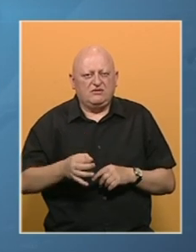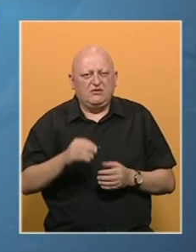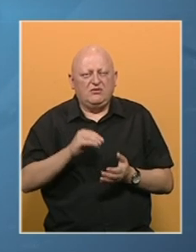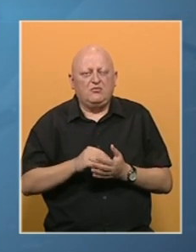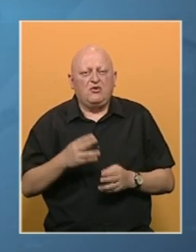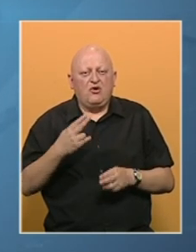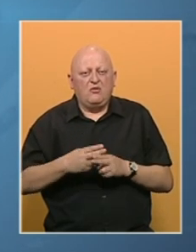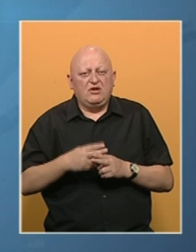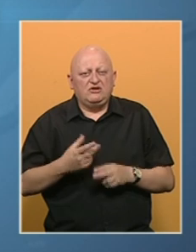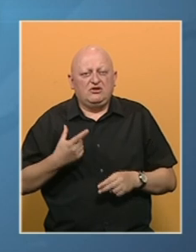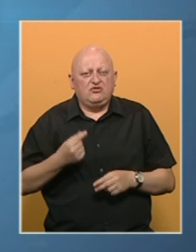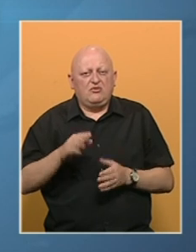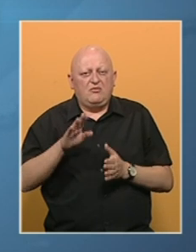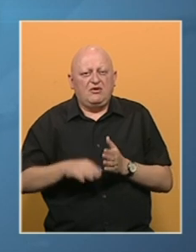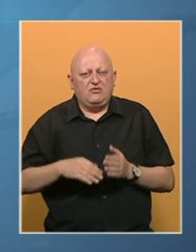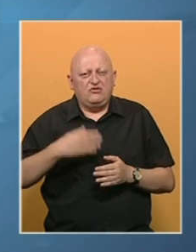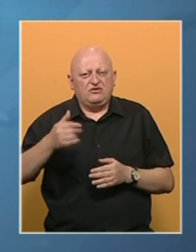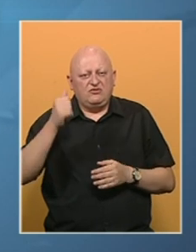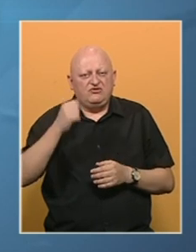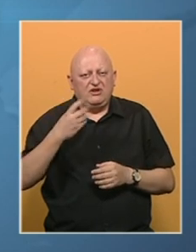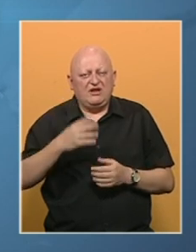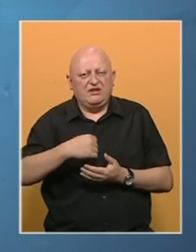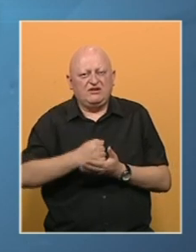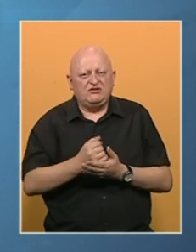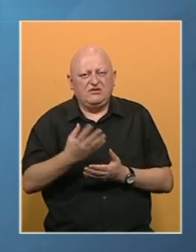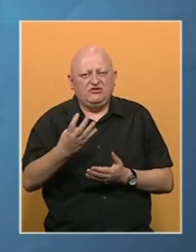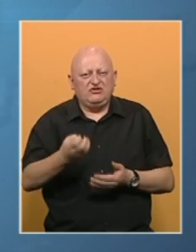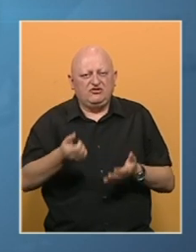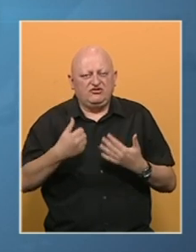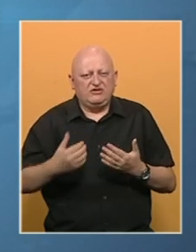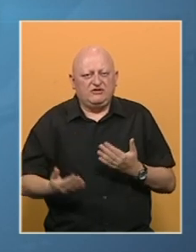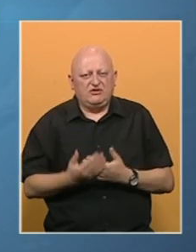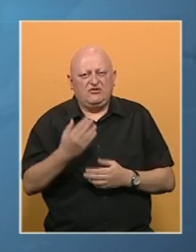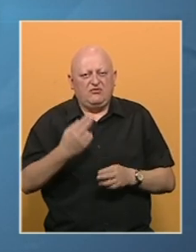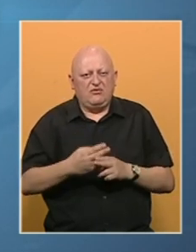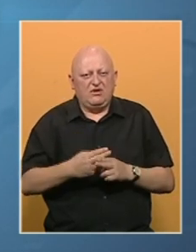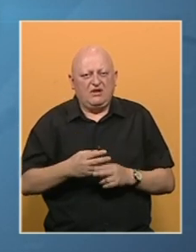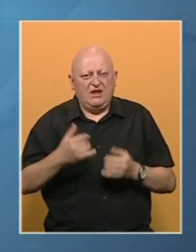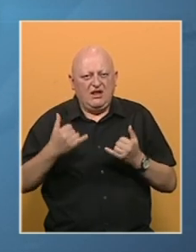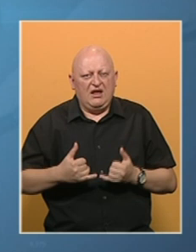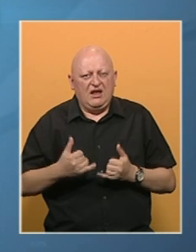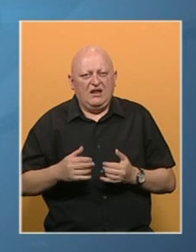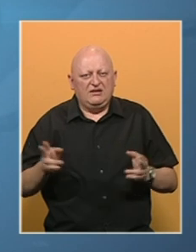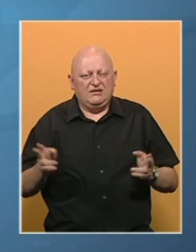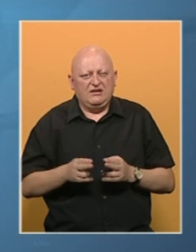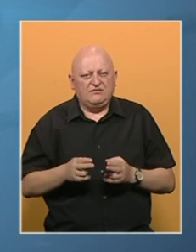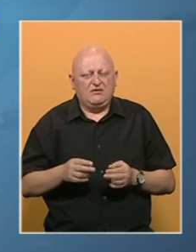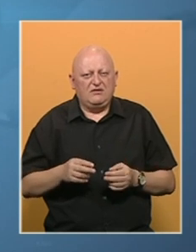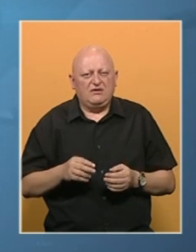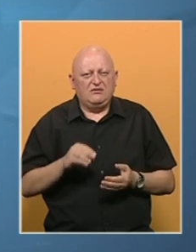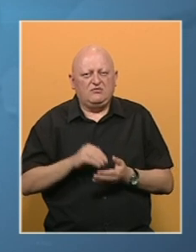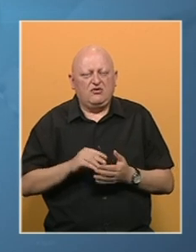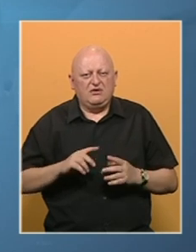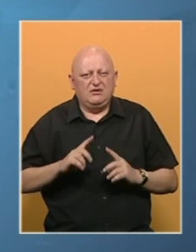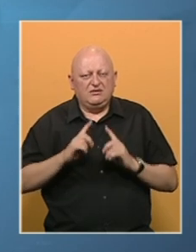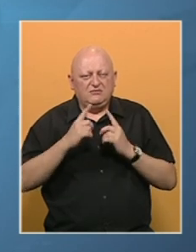-Podrinskom. Broj zaraženih je duplo manji u odnosu na juče kada je registrovano 460 novo zaraženih, ali je danas i